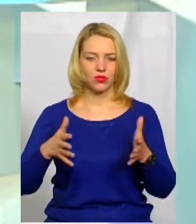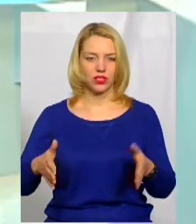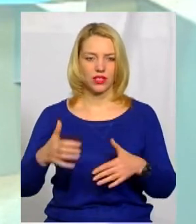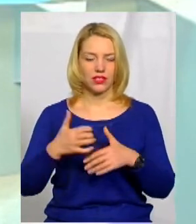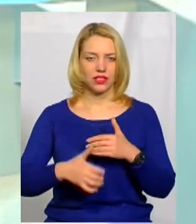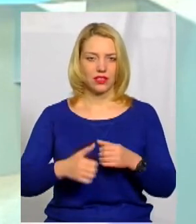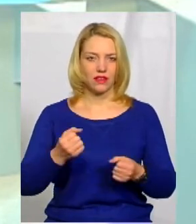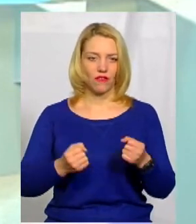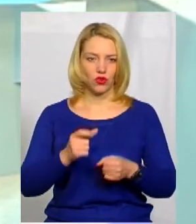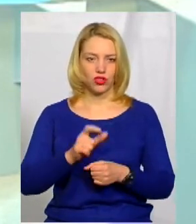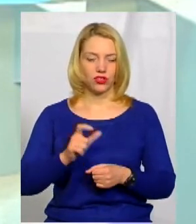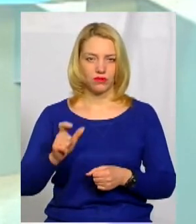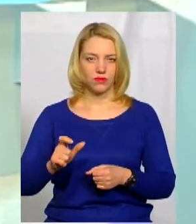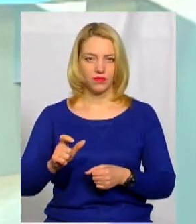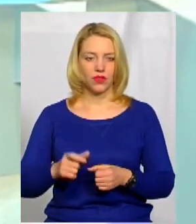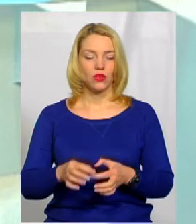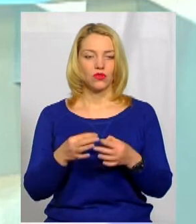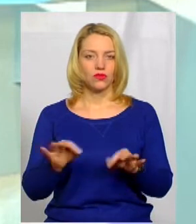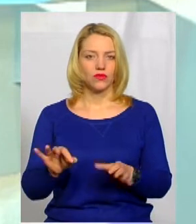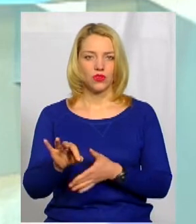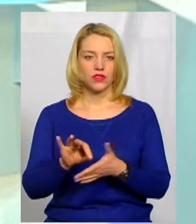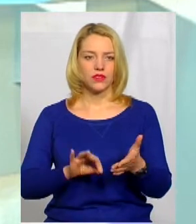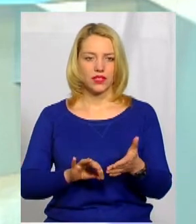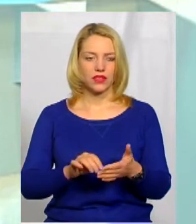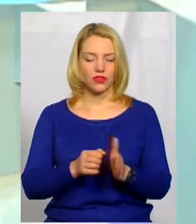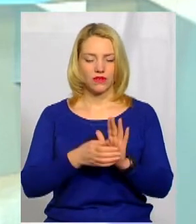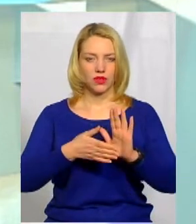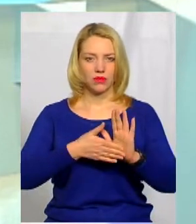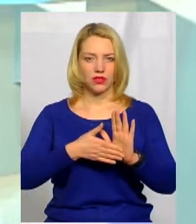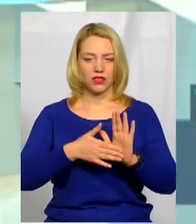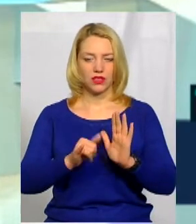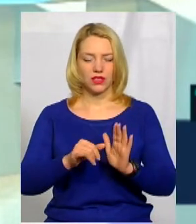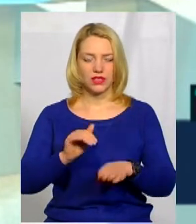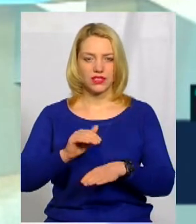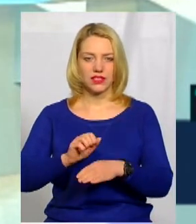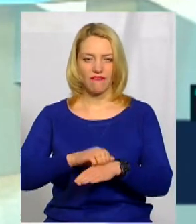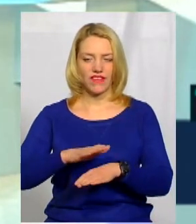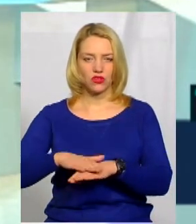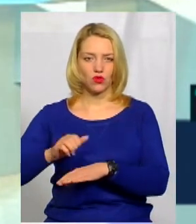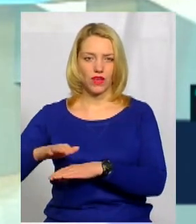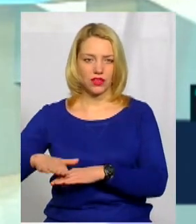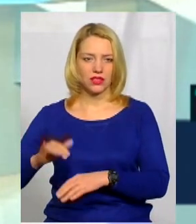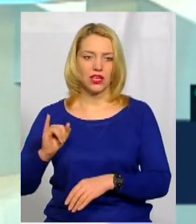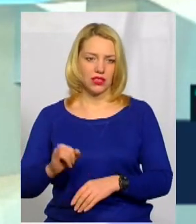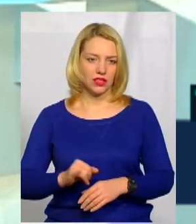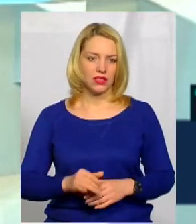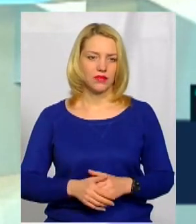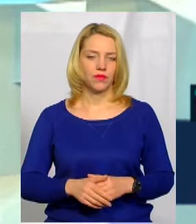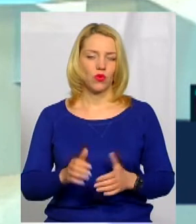серед водіїв. Дозволяє зразу їх відмітити, зафіксувати, звичайно,